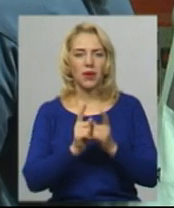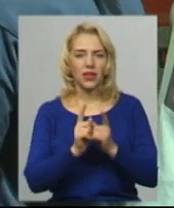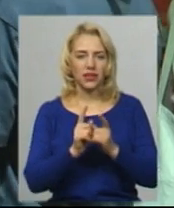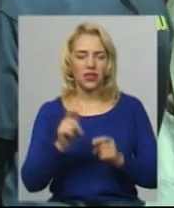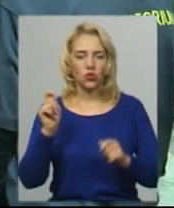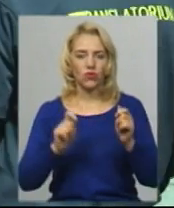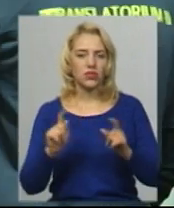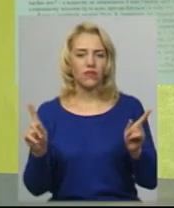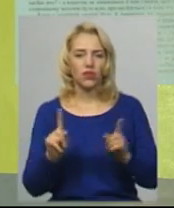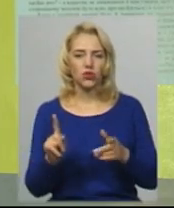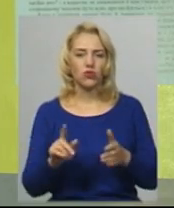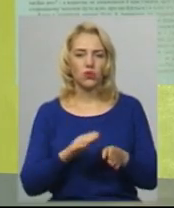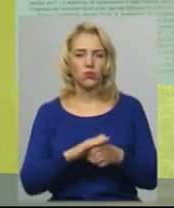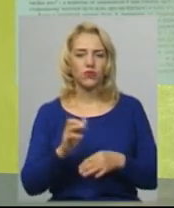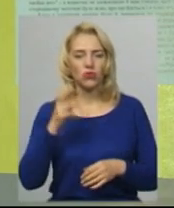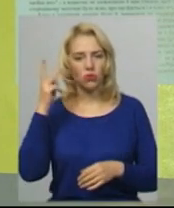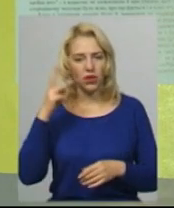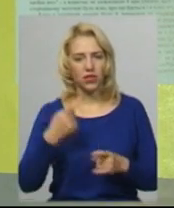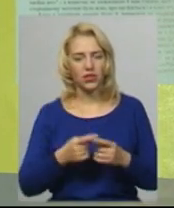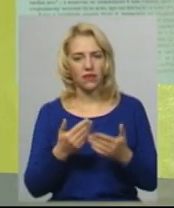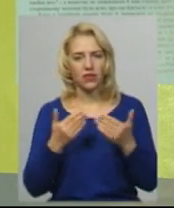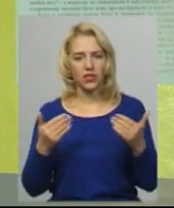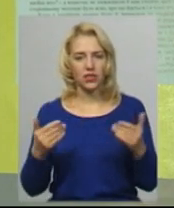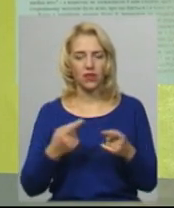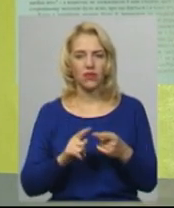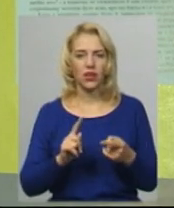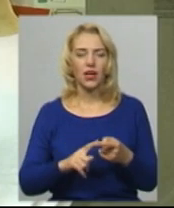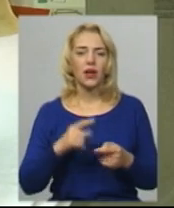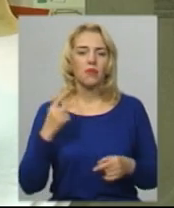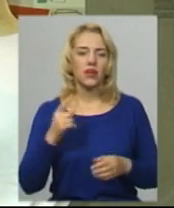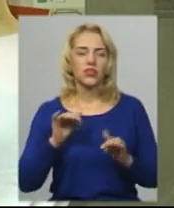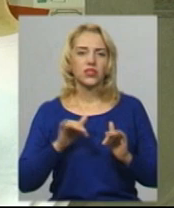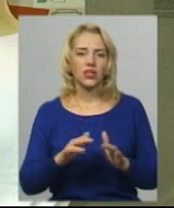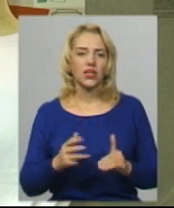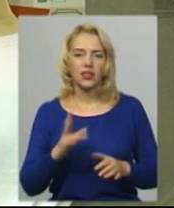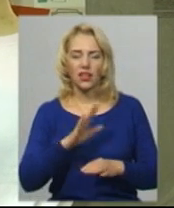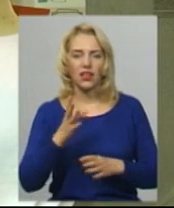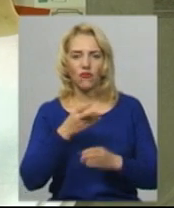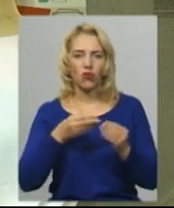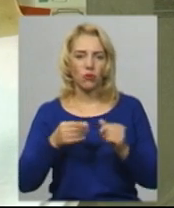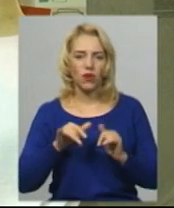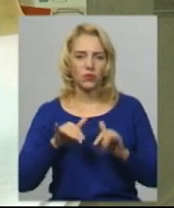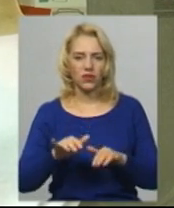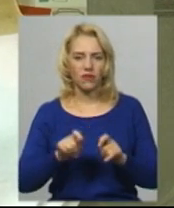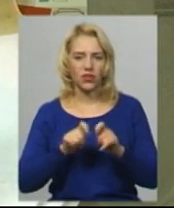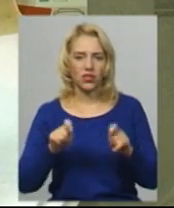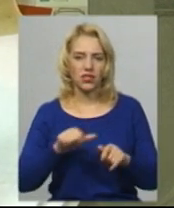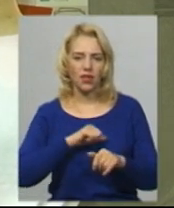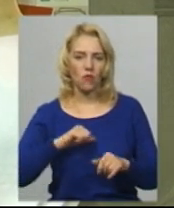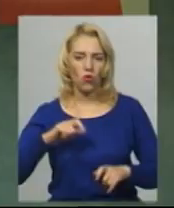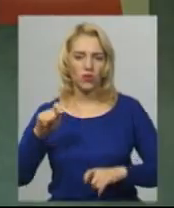що стартував сьогодні у Хмельницькому. Виставка «Постаті культури» стала першим заходом на неформальному відкритті самого фестивалю.